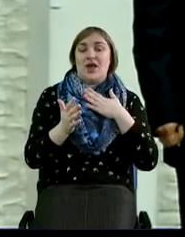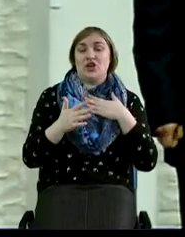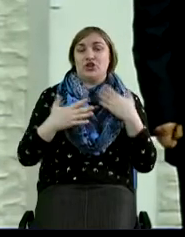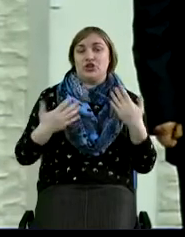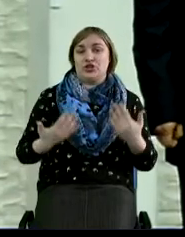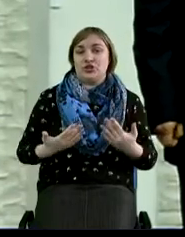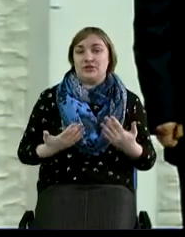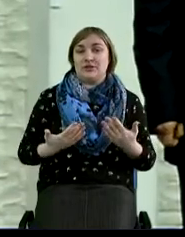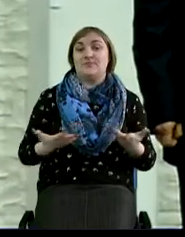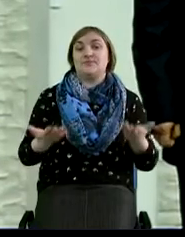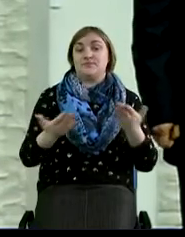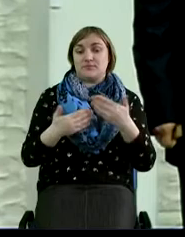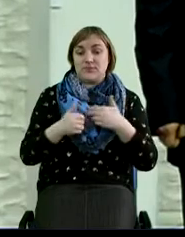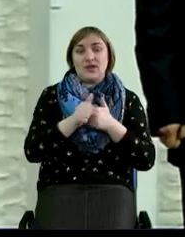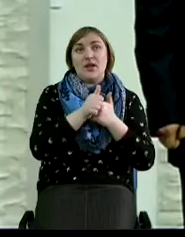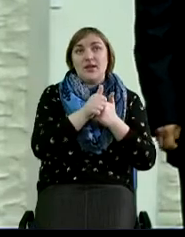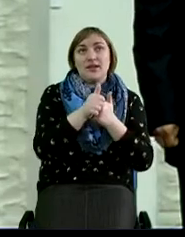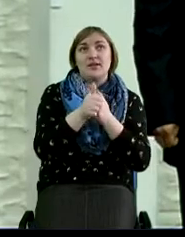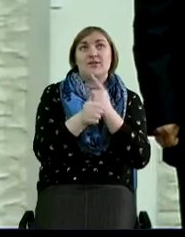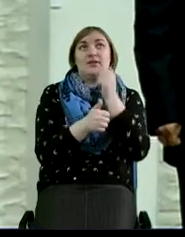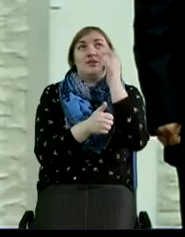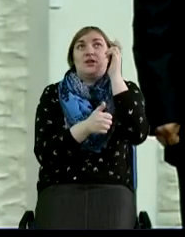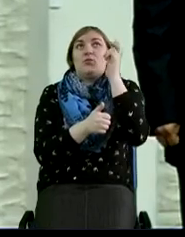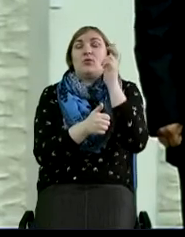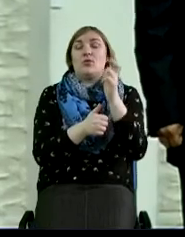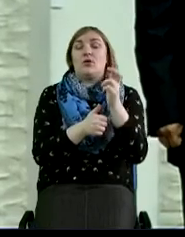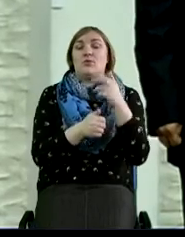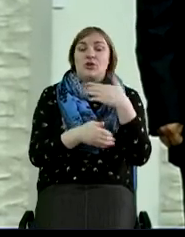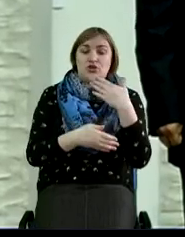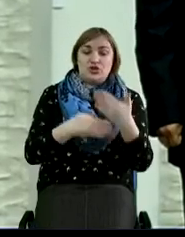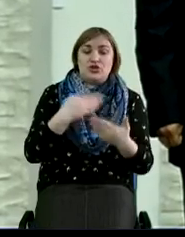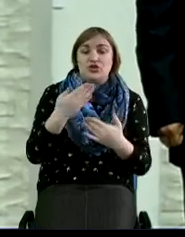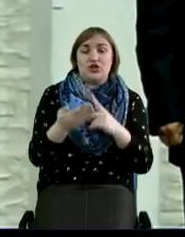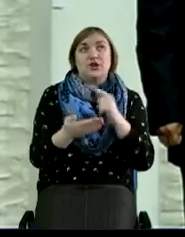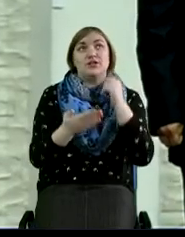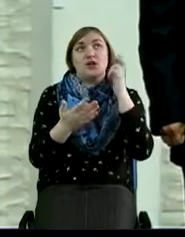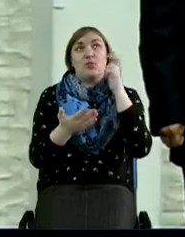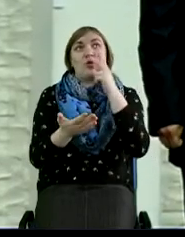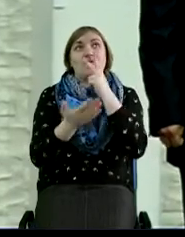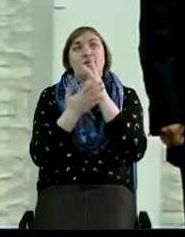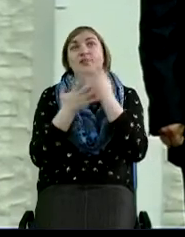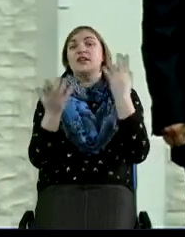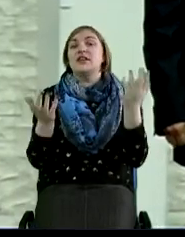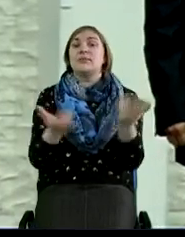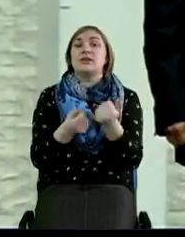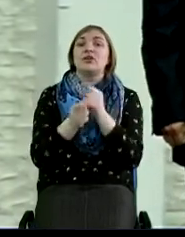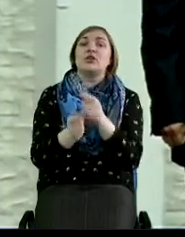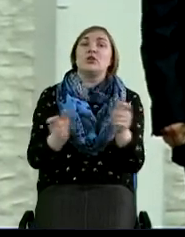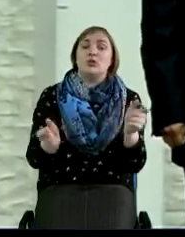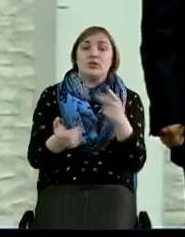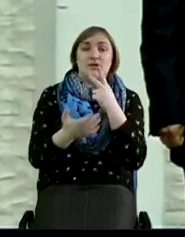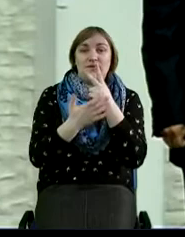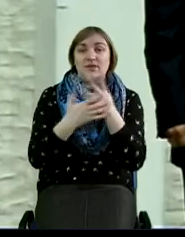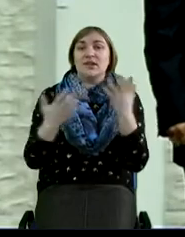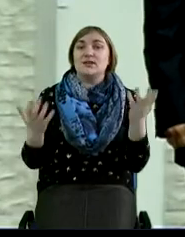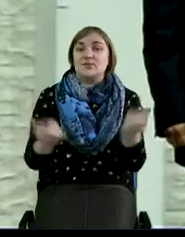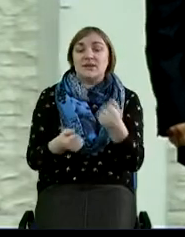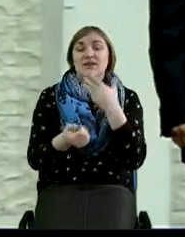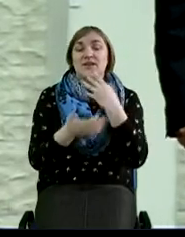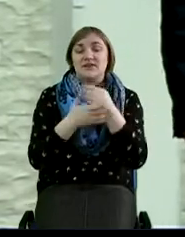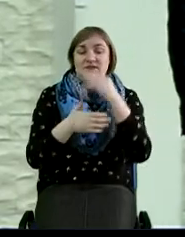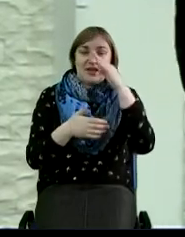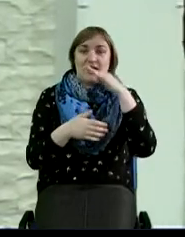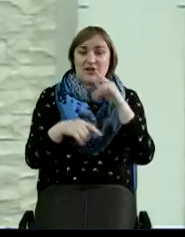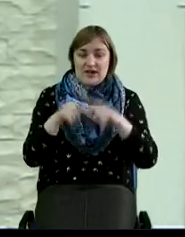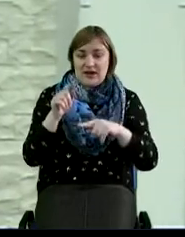жизни. Мы следовали за Богом, мы шли за Богом, мы видели спасение людей, мы видели спасение своих родных и